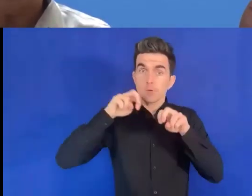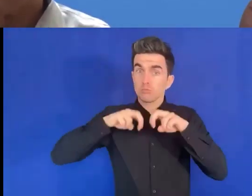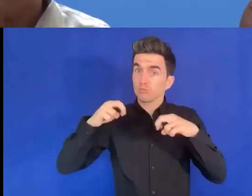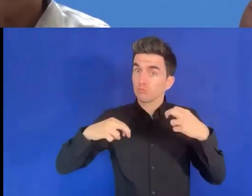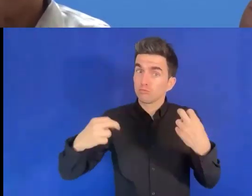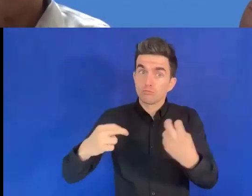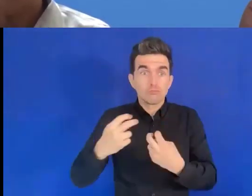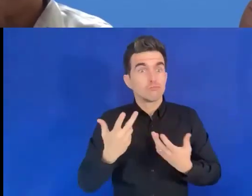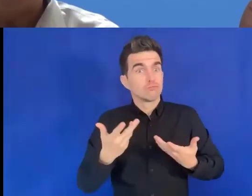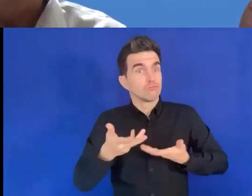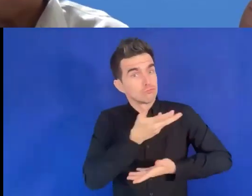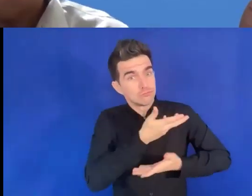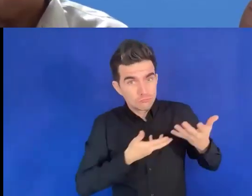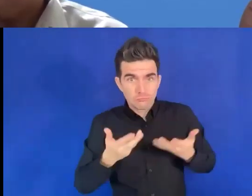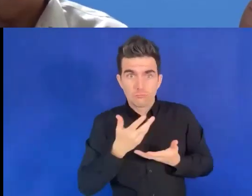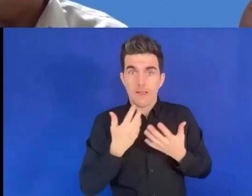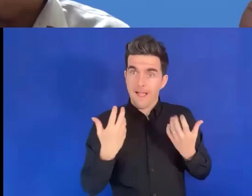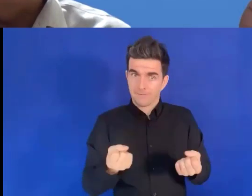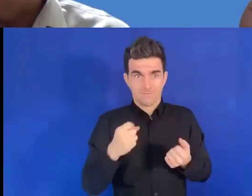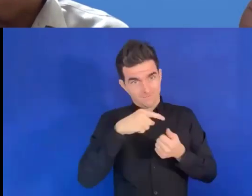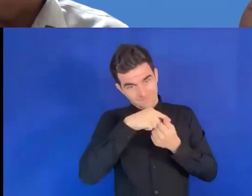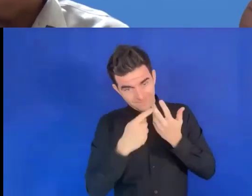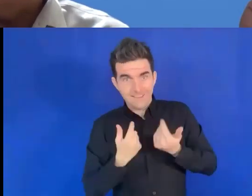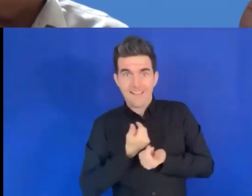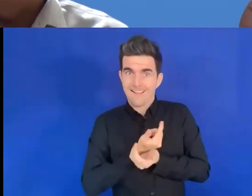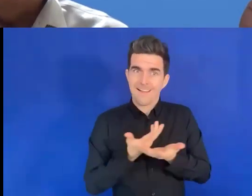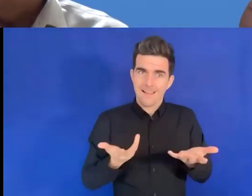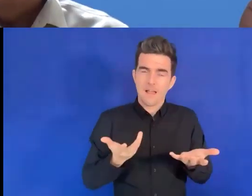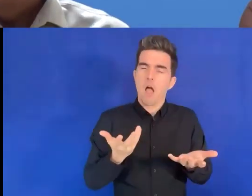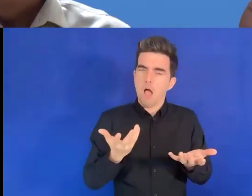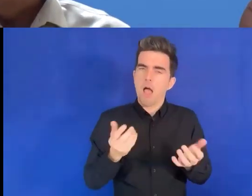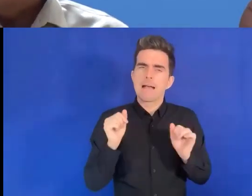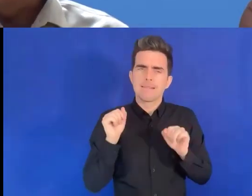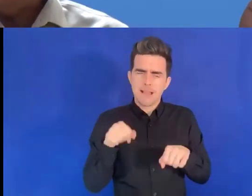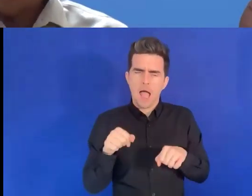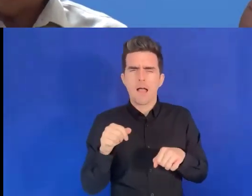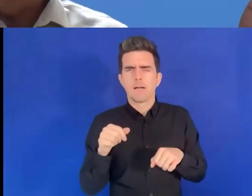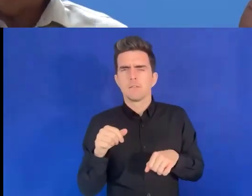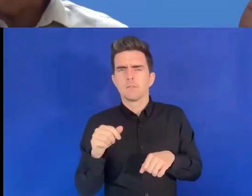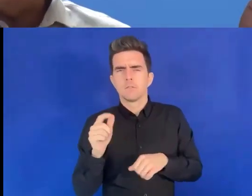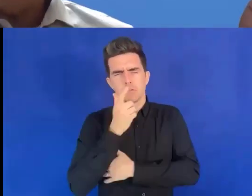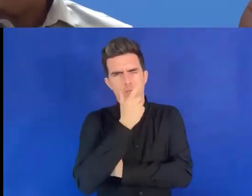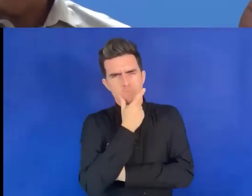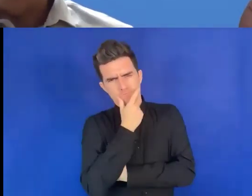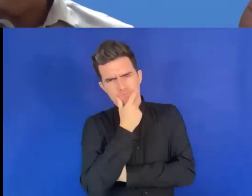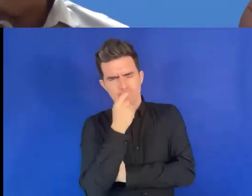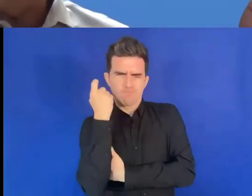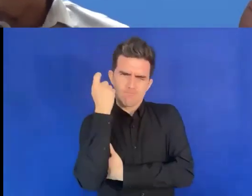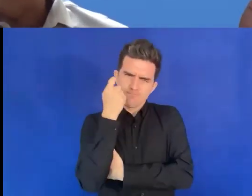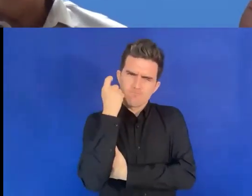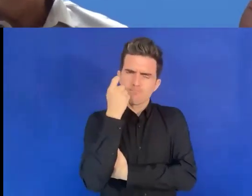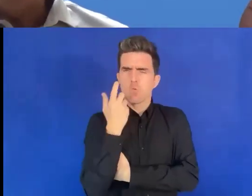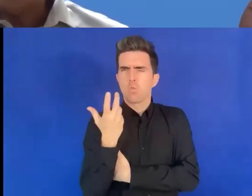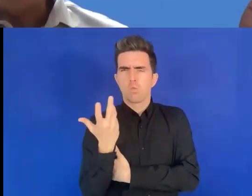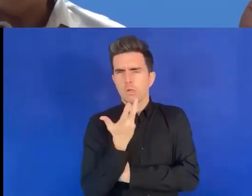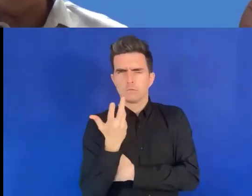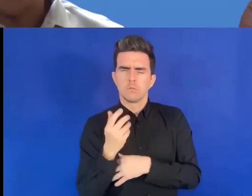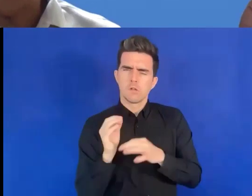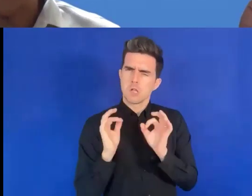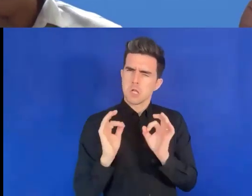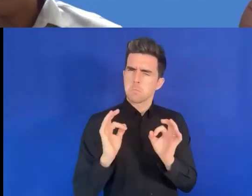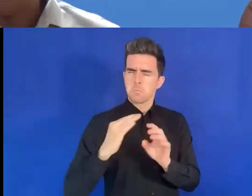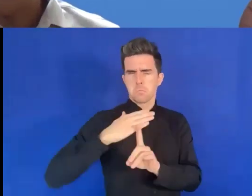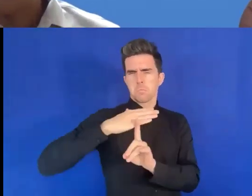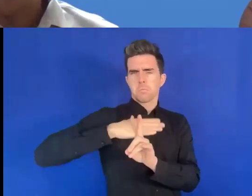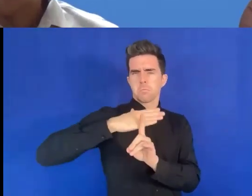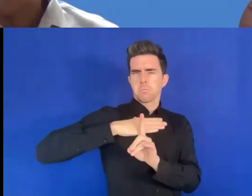sont disponibles, vous pouvez avoir une note sur laquelle tout le monde est d'accord. Mais si c'est